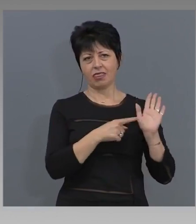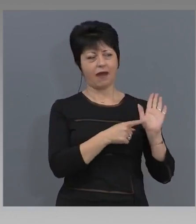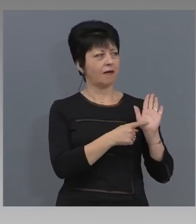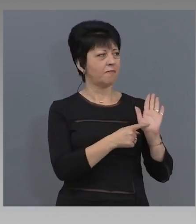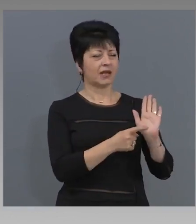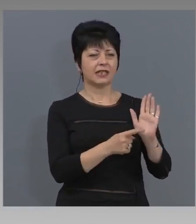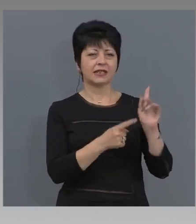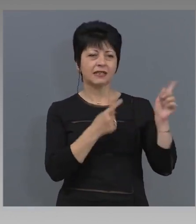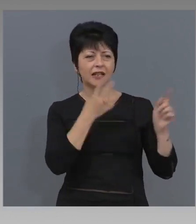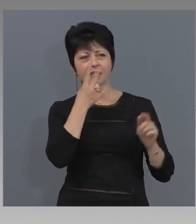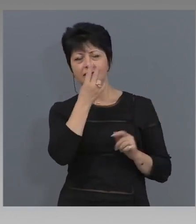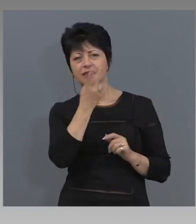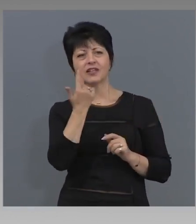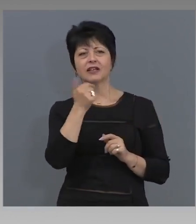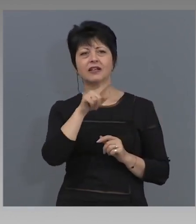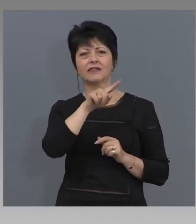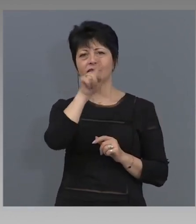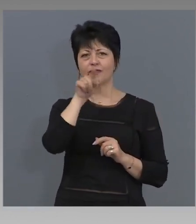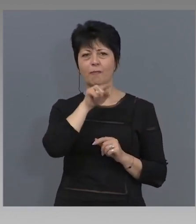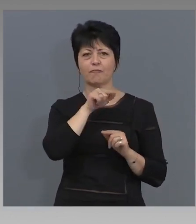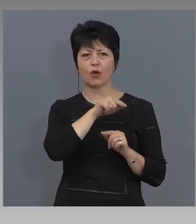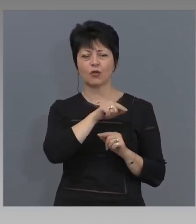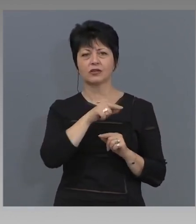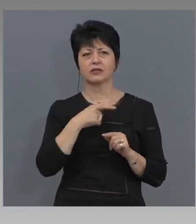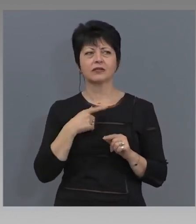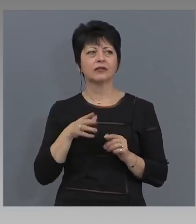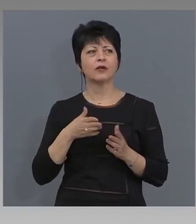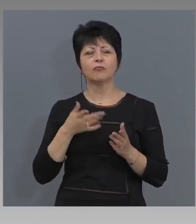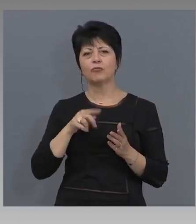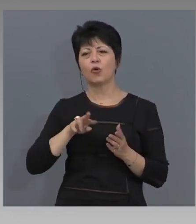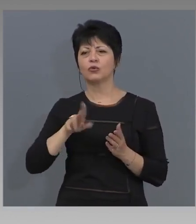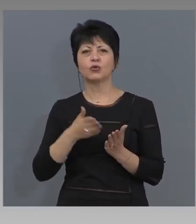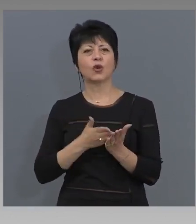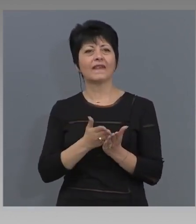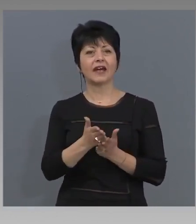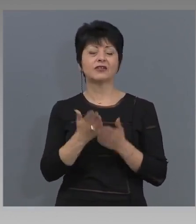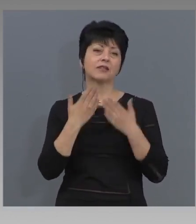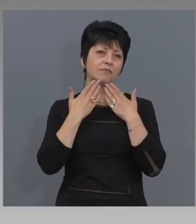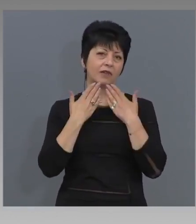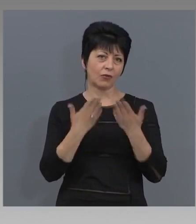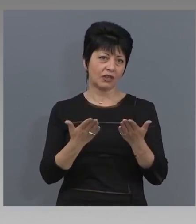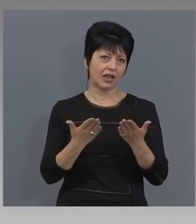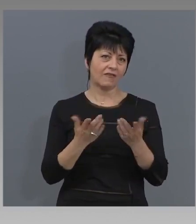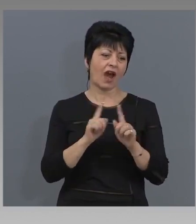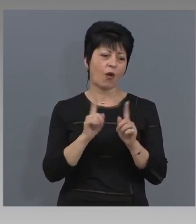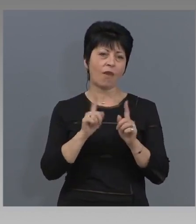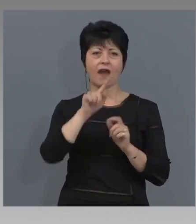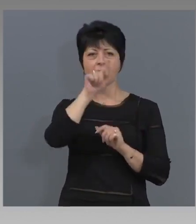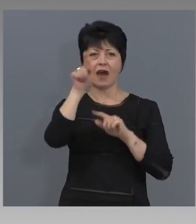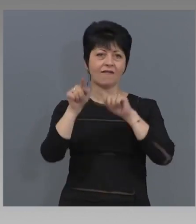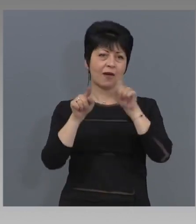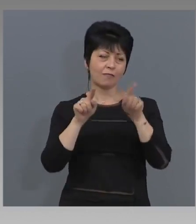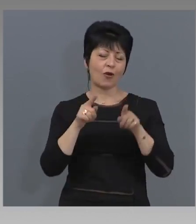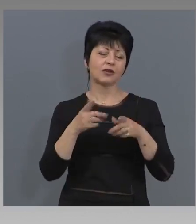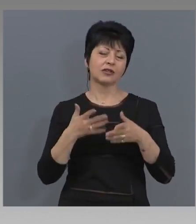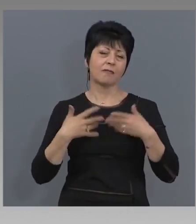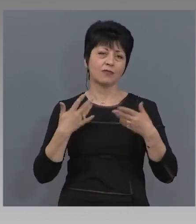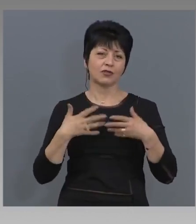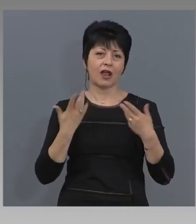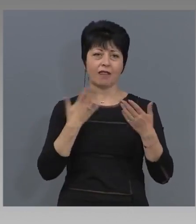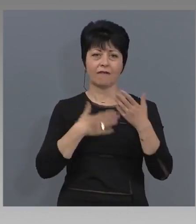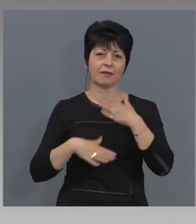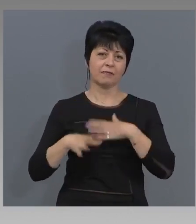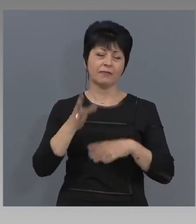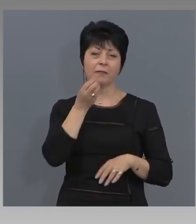какво става въпрос, вече по съвсем друг начин. Благодаря ви, ако няма въпроси, ви пожелаваме прекрасен ден и успешен.